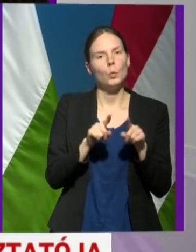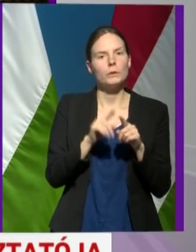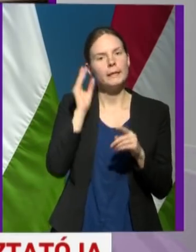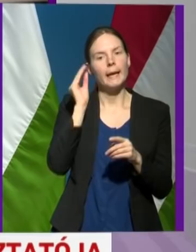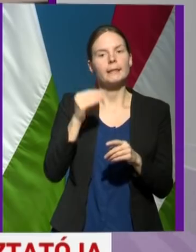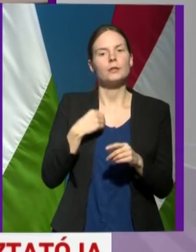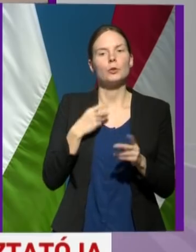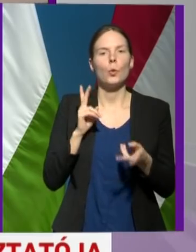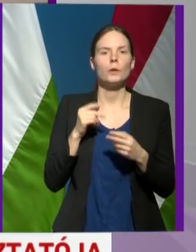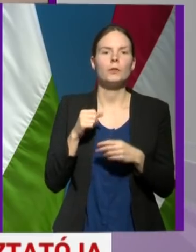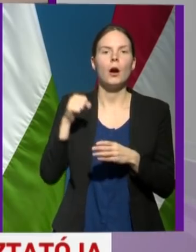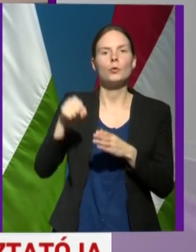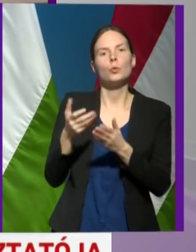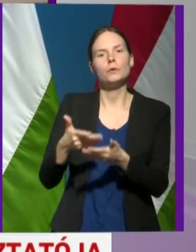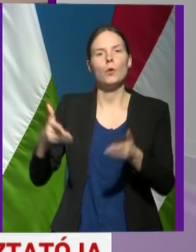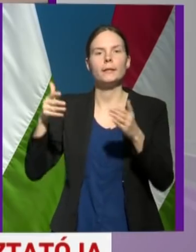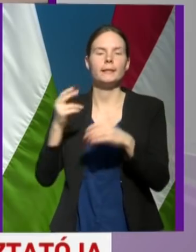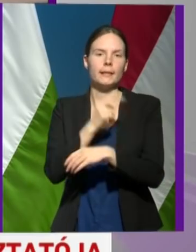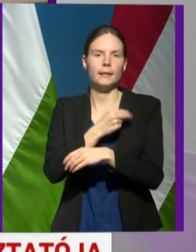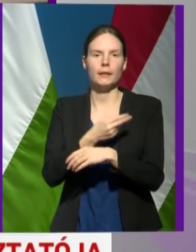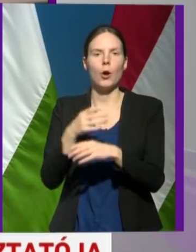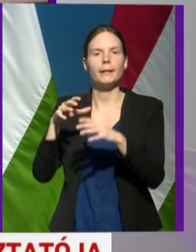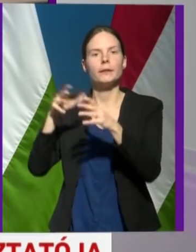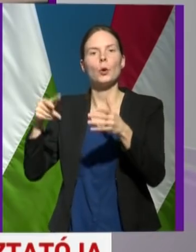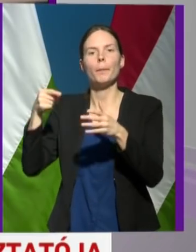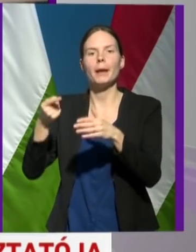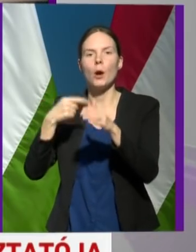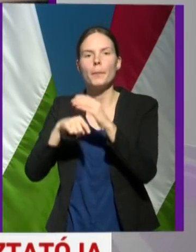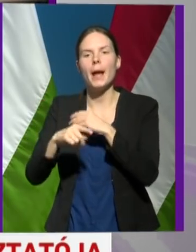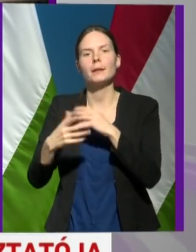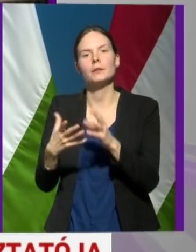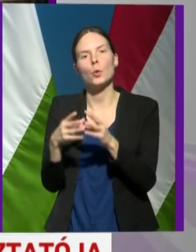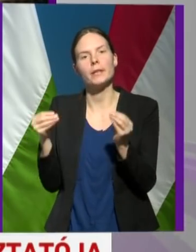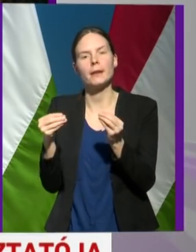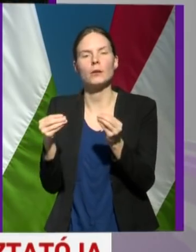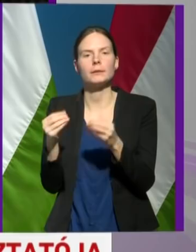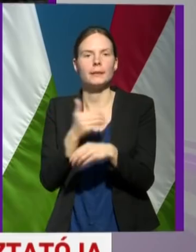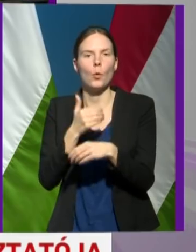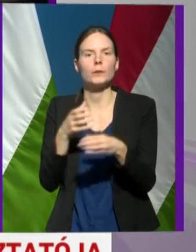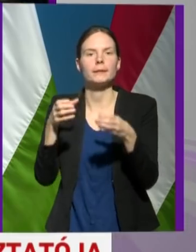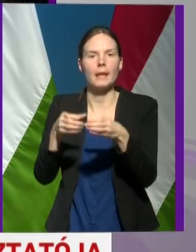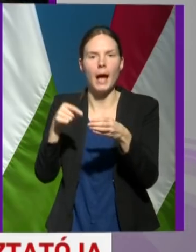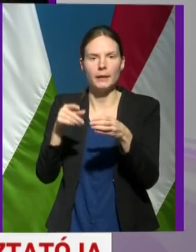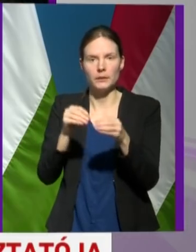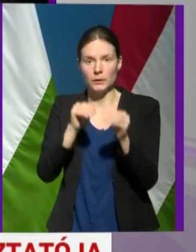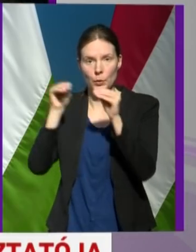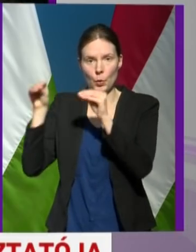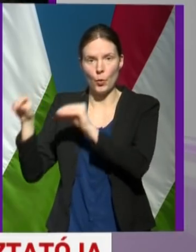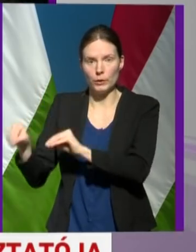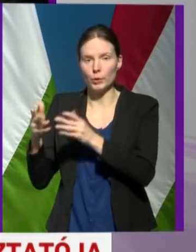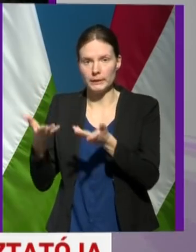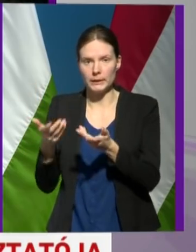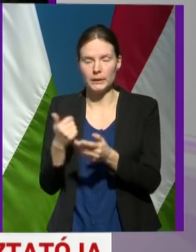hogy a Kútvölgyi klinikai tömbben a belgyógyászati osztály egy költöztetésen esik át, és